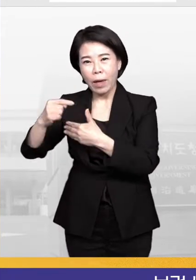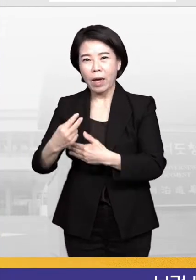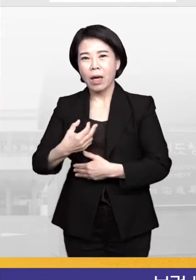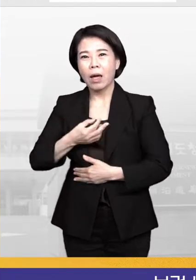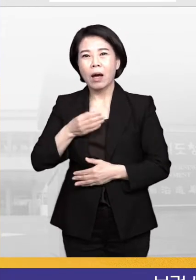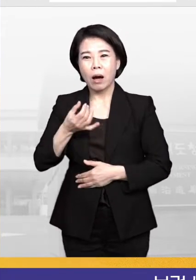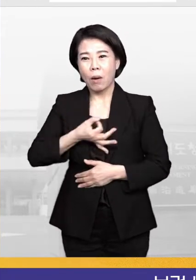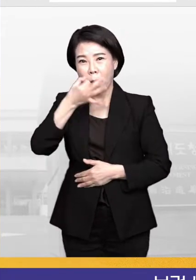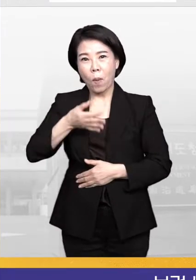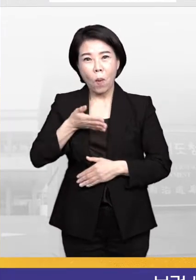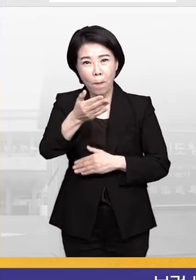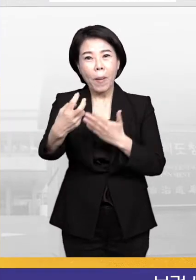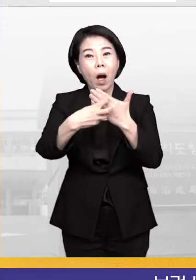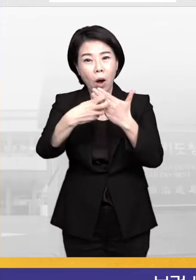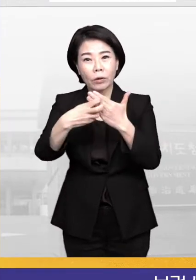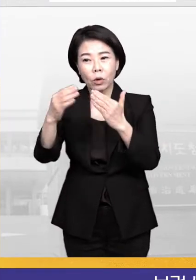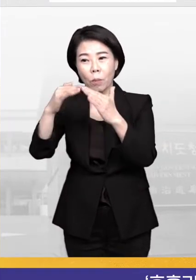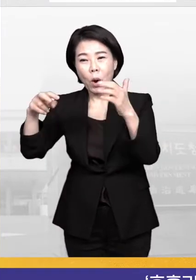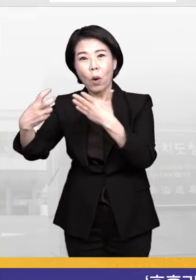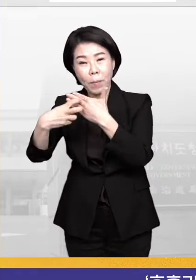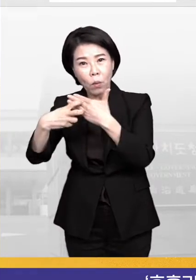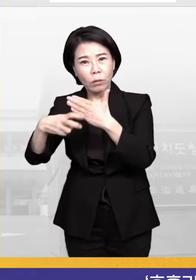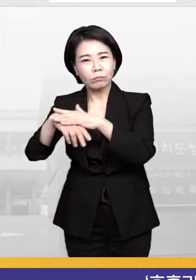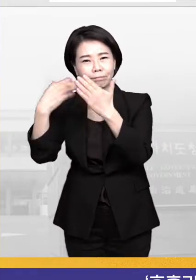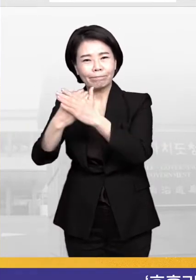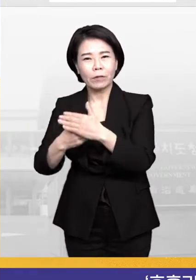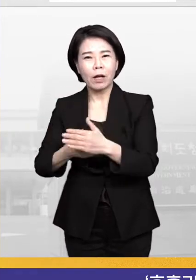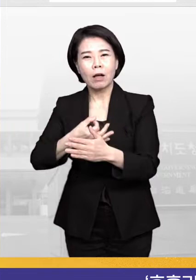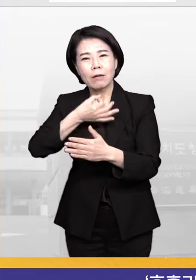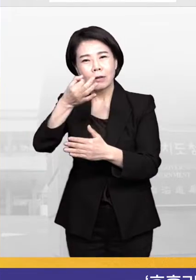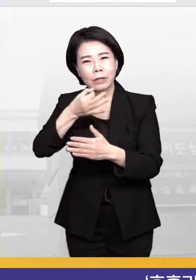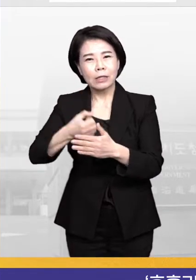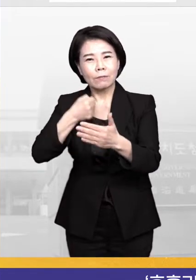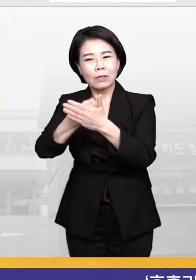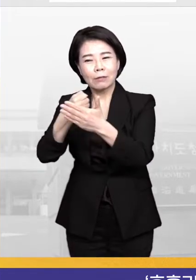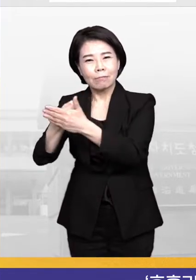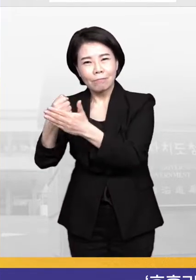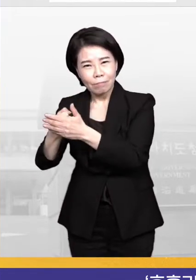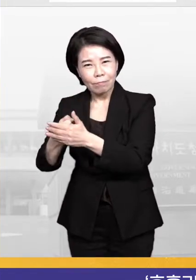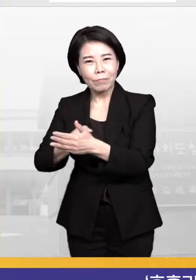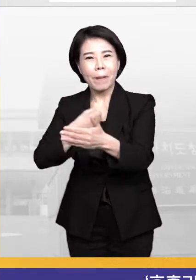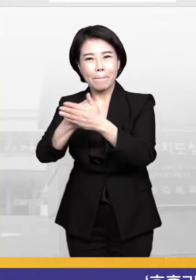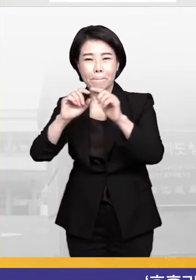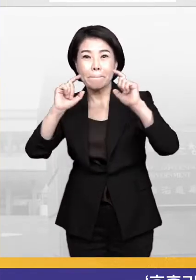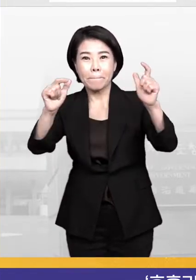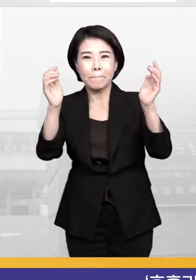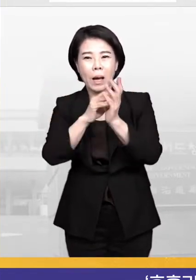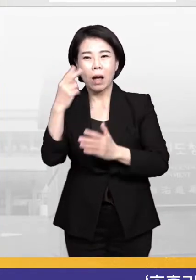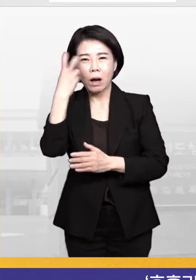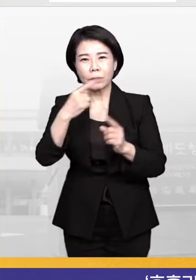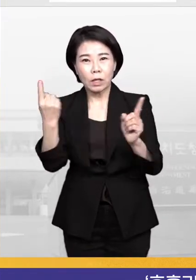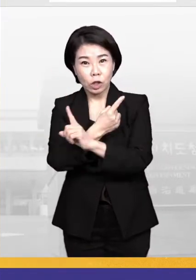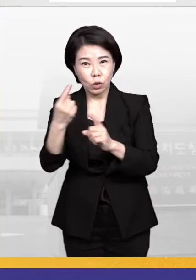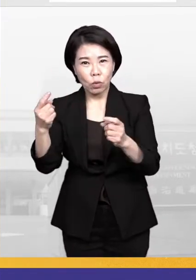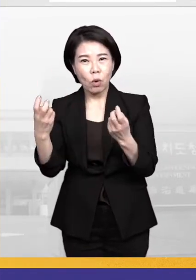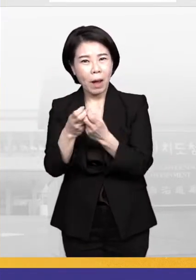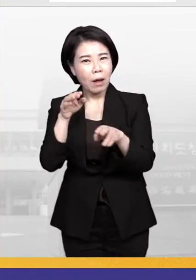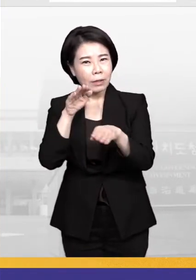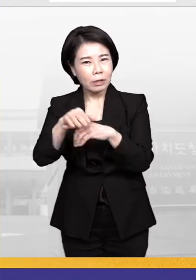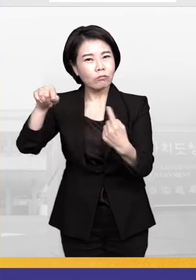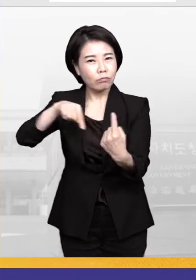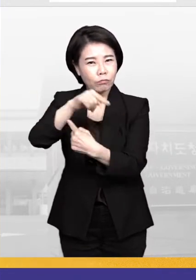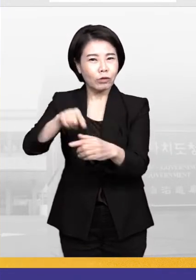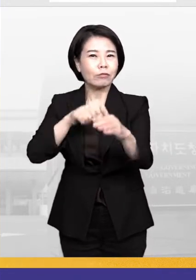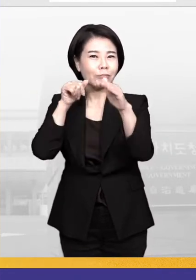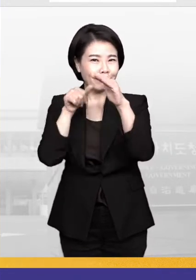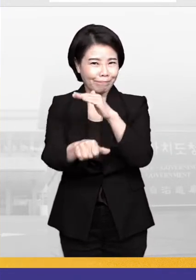클리닉과 일부 동네 병의원 또한 호흡기 진료 지정 의료기관으로 지정해 검사와 치료 체계를 갖춰 운영할 수